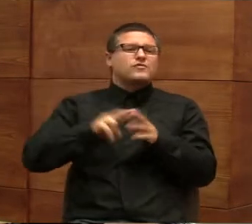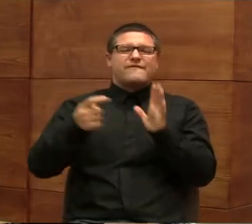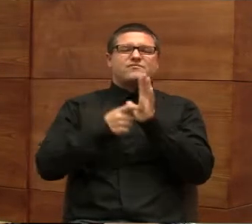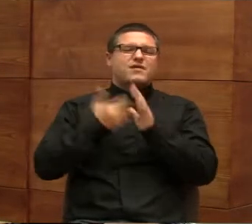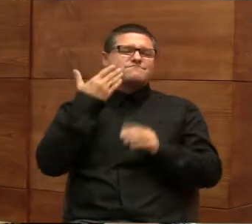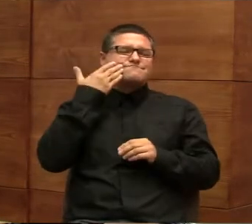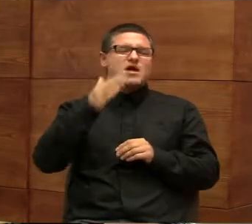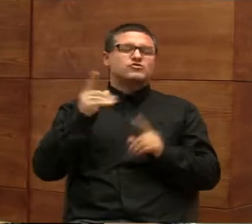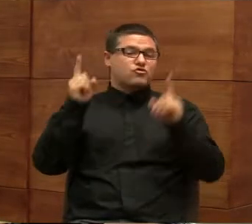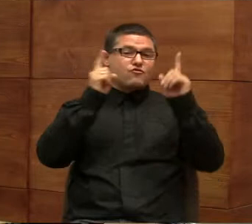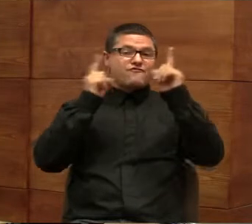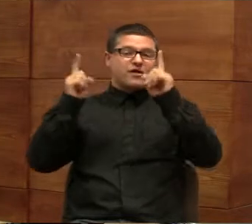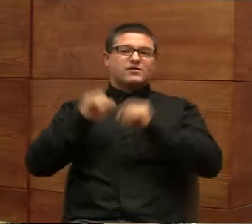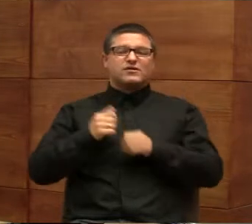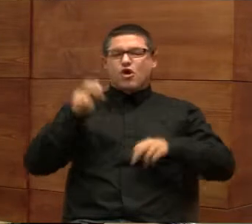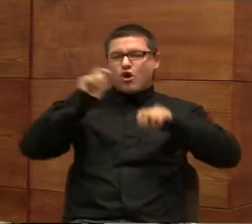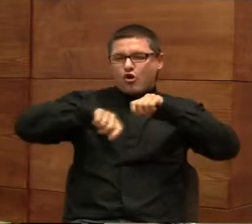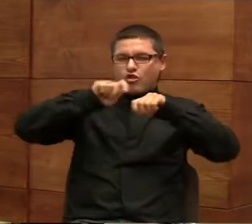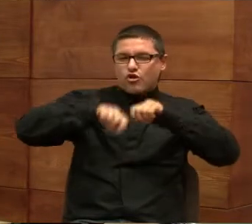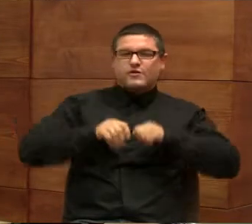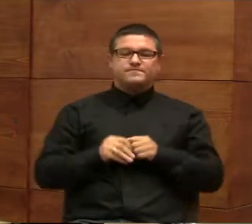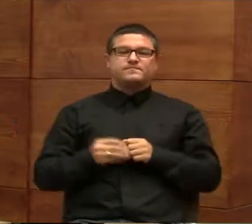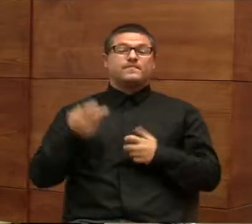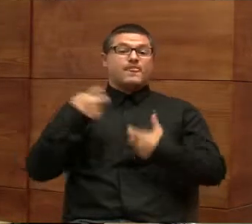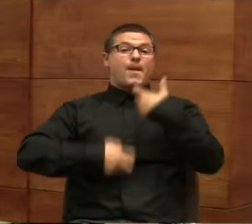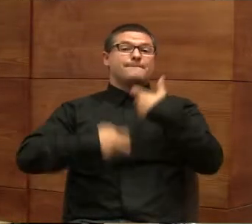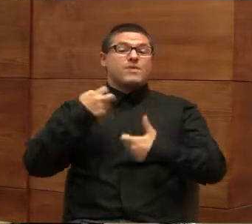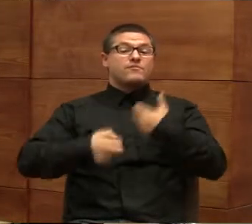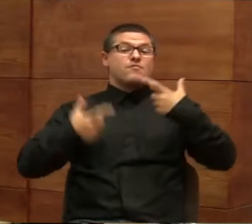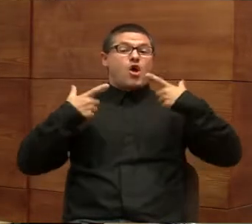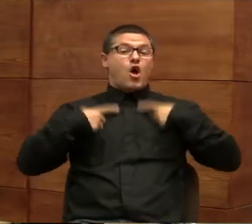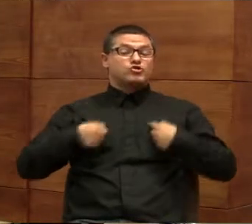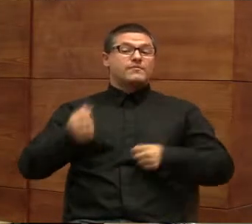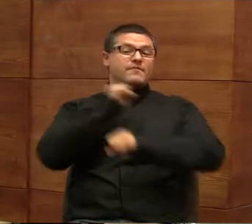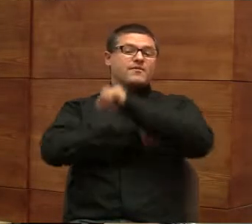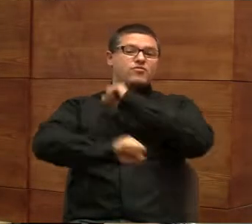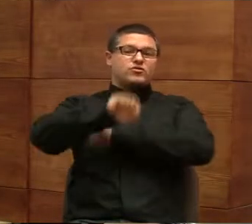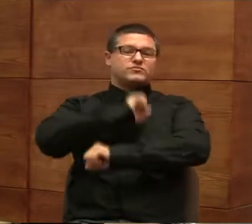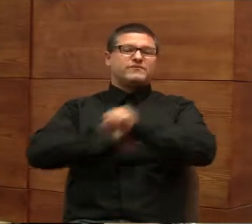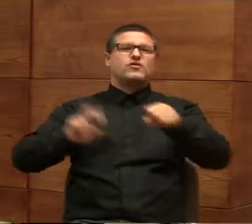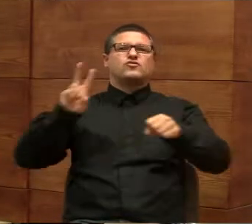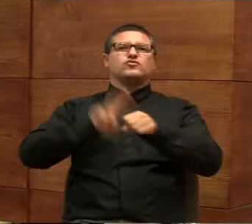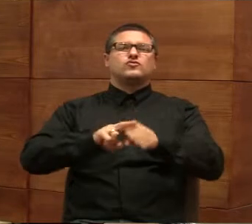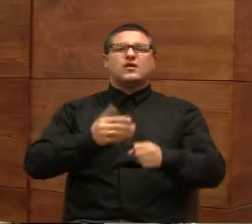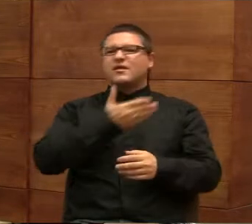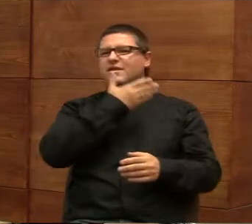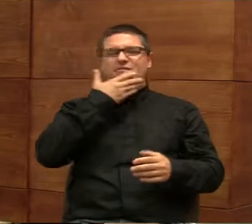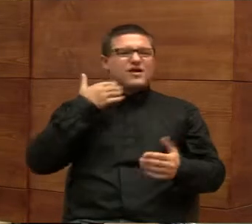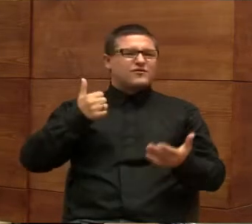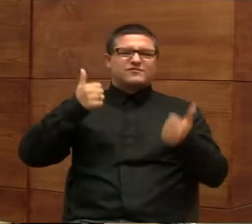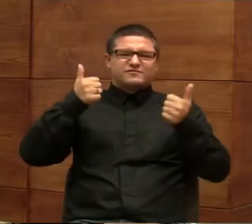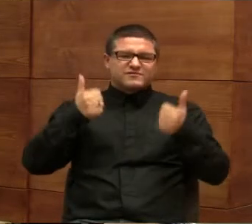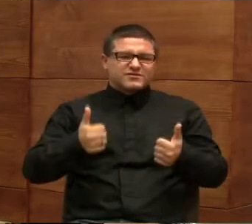bardzo dużej uwagi i wnikliwości. Problem osób niepełnosprawnych, które nie są w stanie